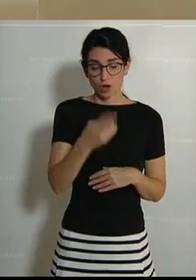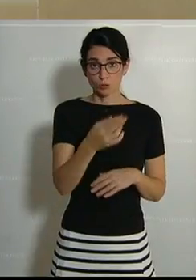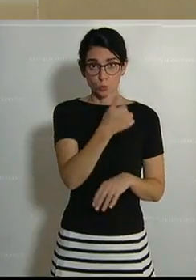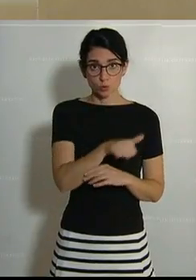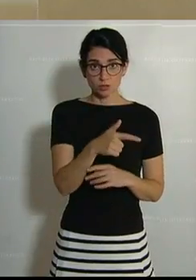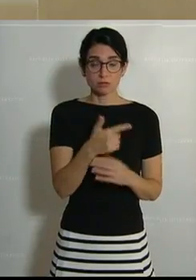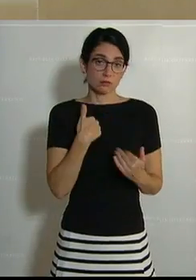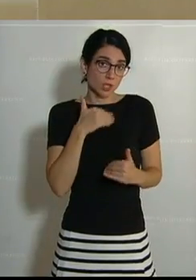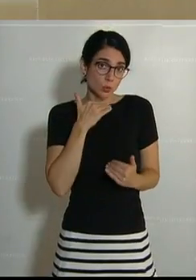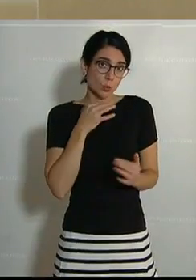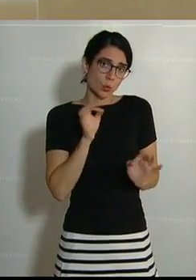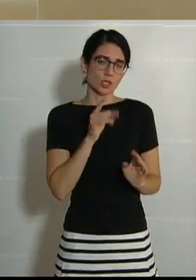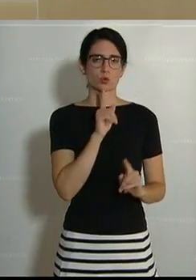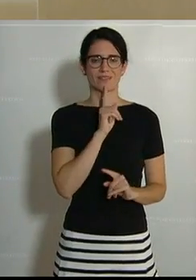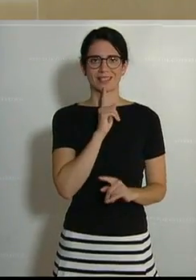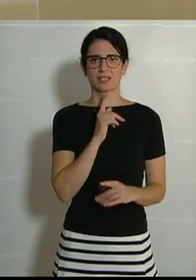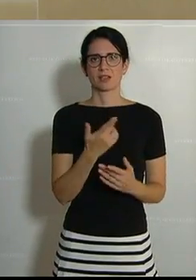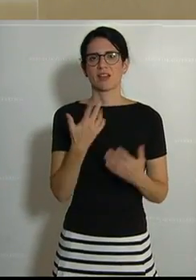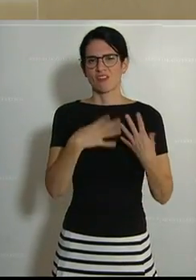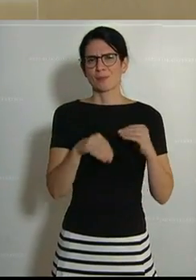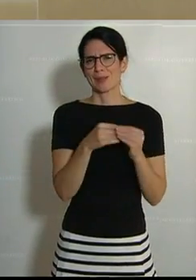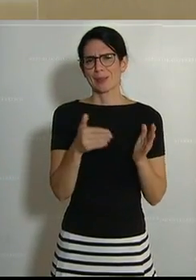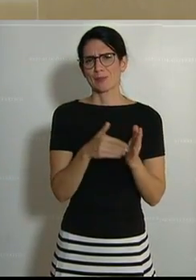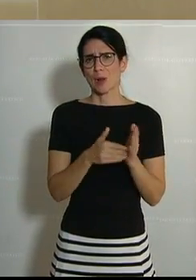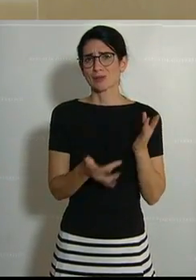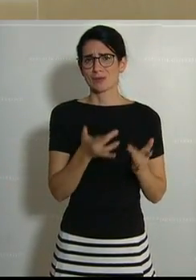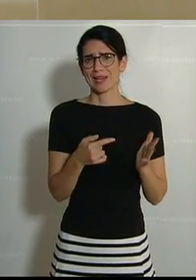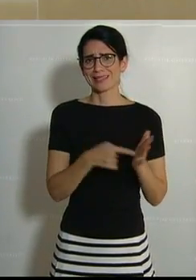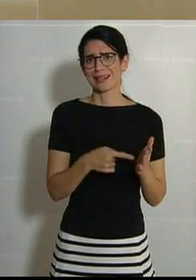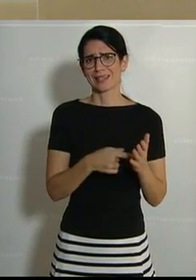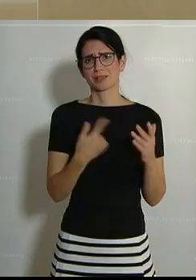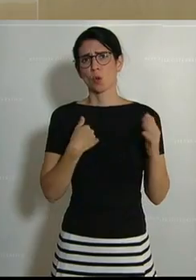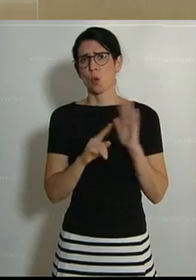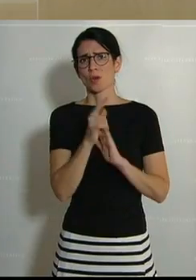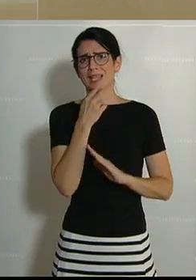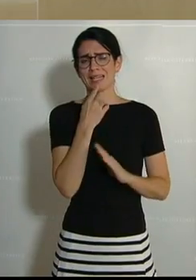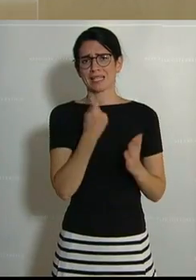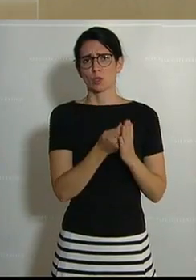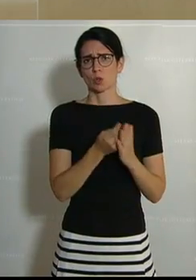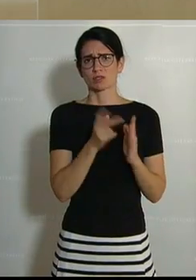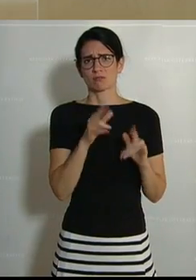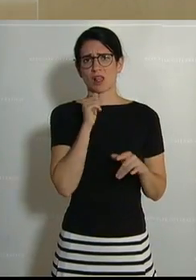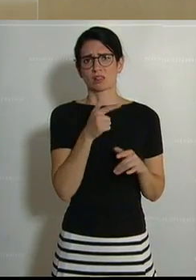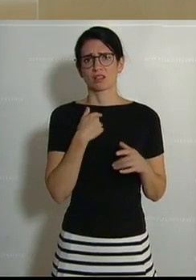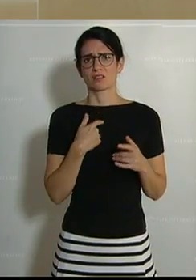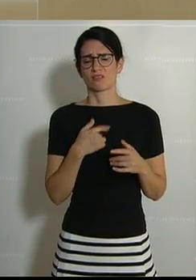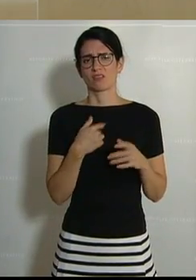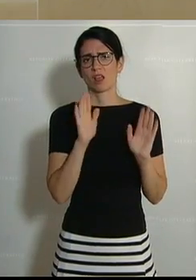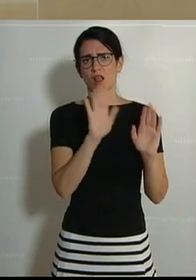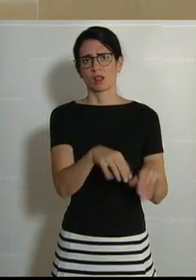niemanden in Stich zu lassen. Gerade die Familien, die es so dringend brauchen und die wir nicht mit hohen Energiekosten hängen lassen sollten.